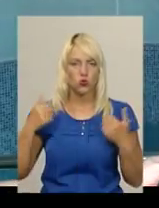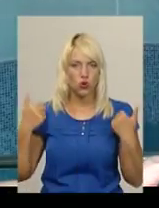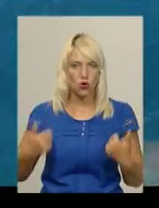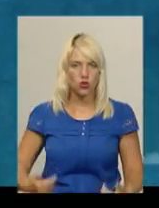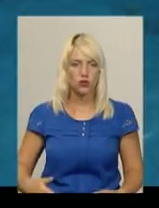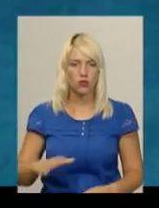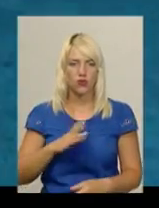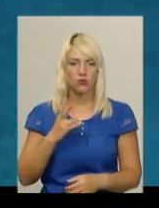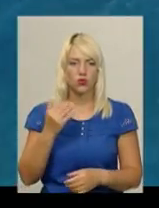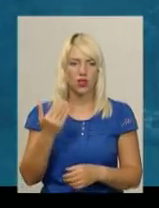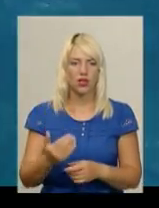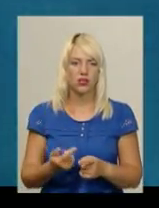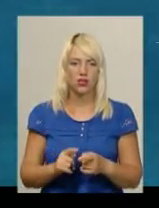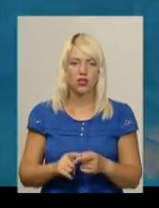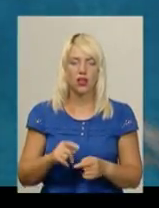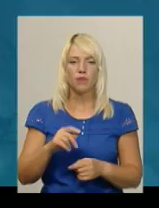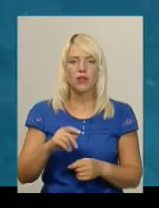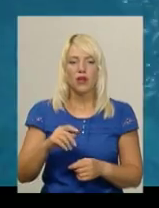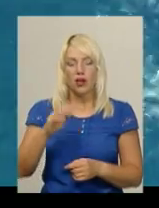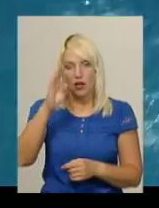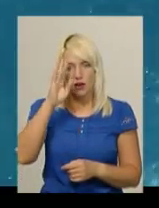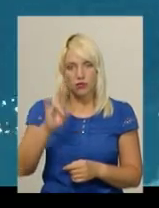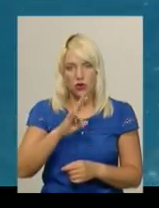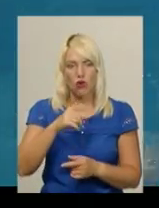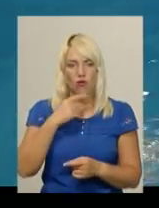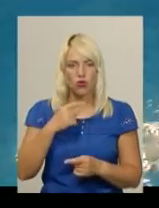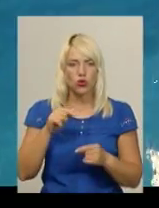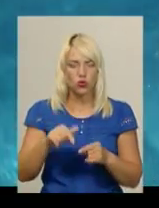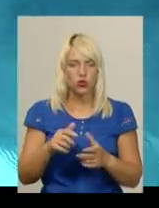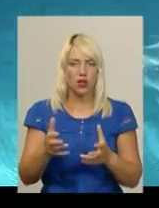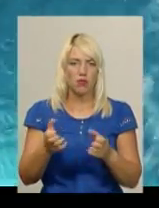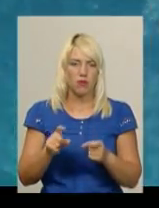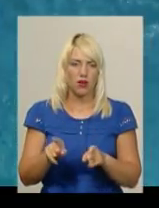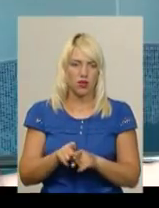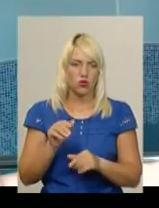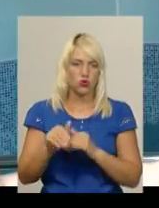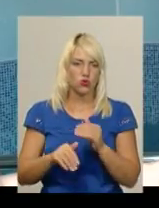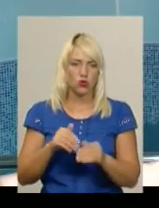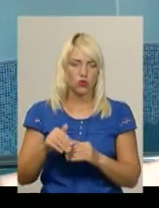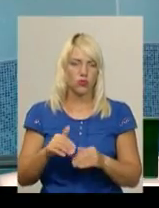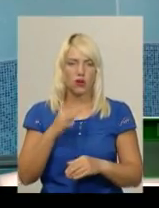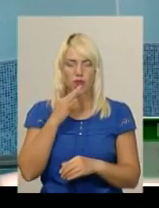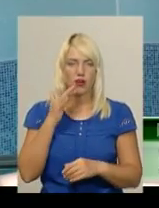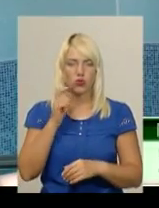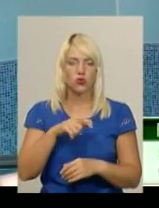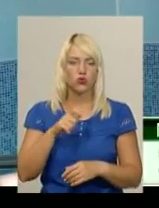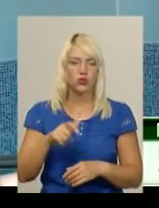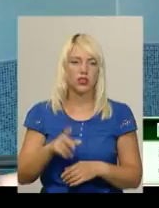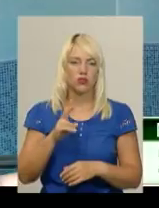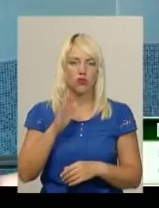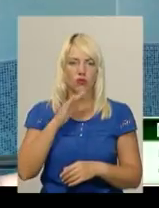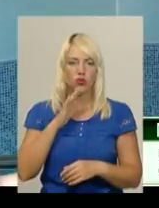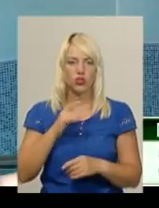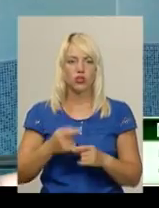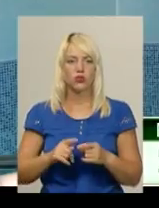бути на ній. Метрофорний протоєрей Микола Бондар, каже, теж приймає тут купіль. Багато людей такий, що водичку